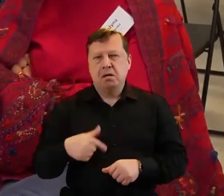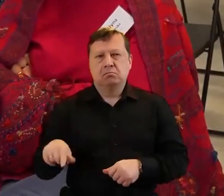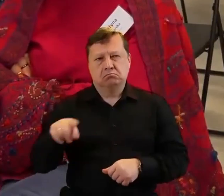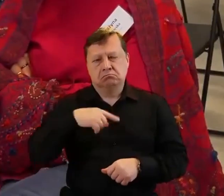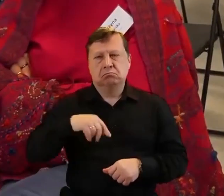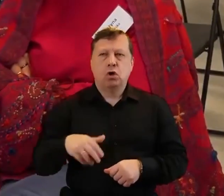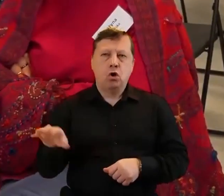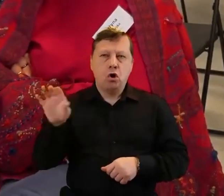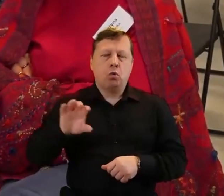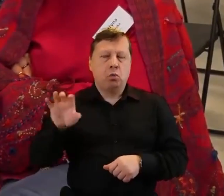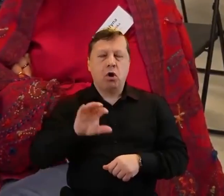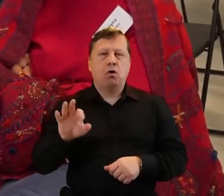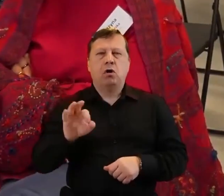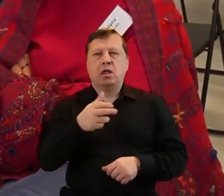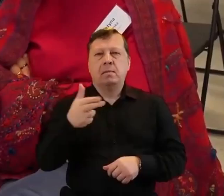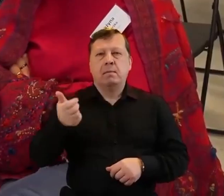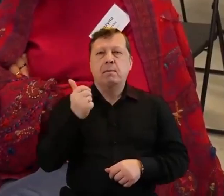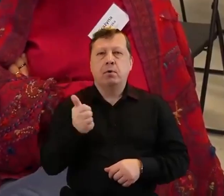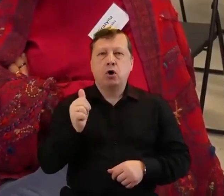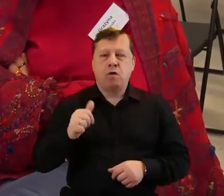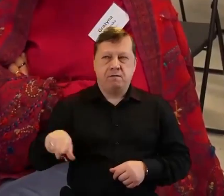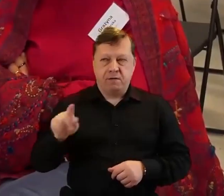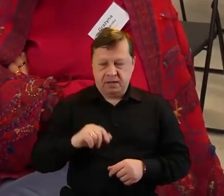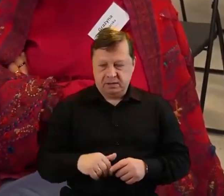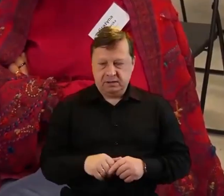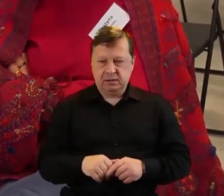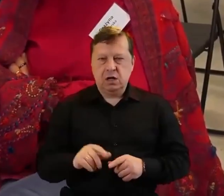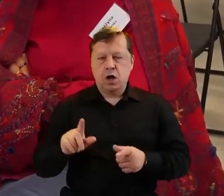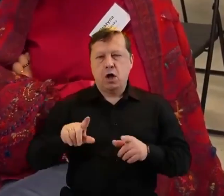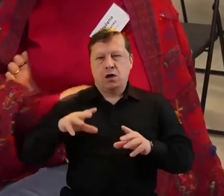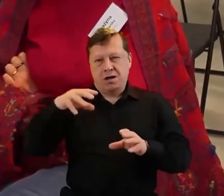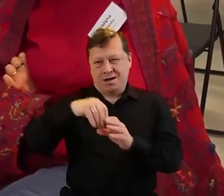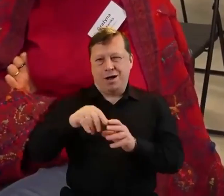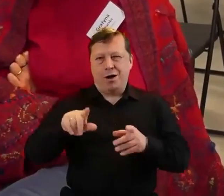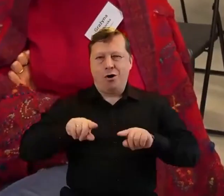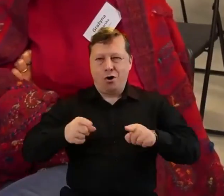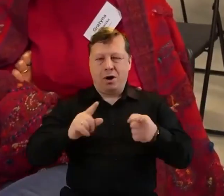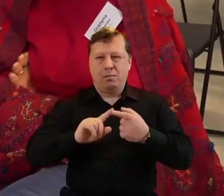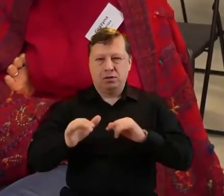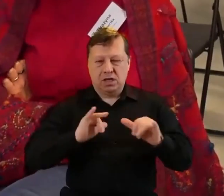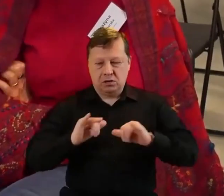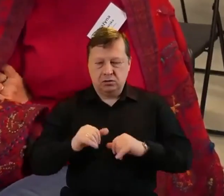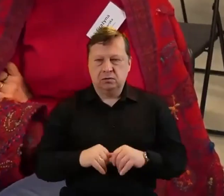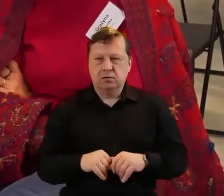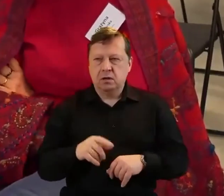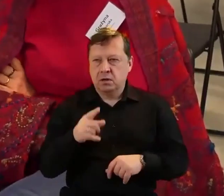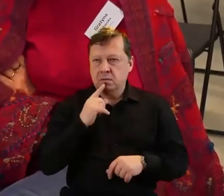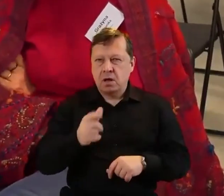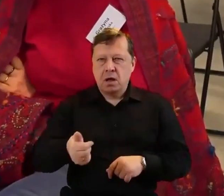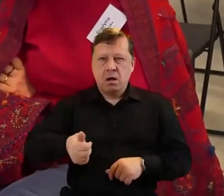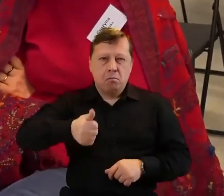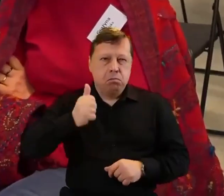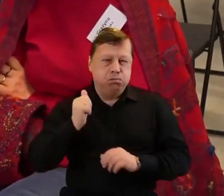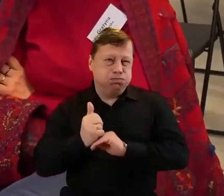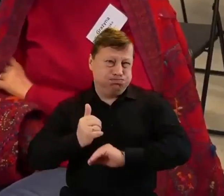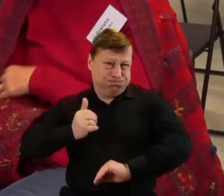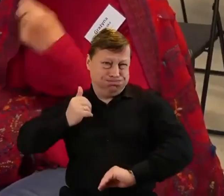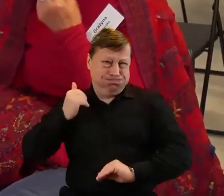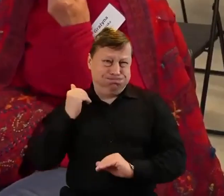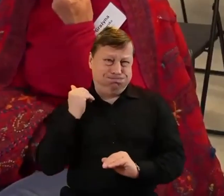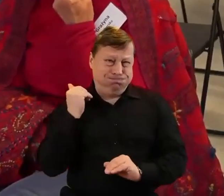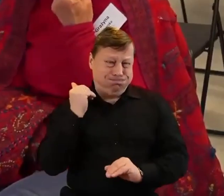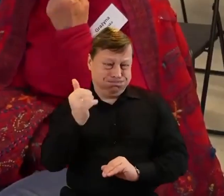ten profesjonalizm w organizacjach pozarządowych ostatnimi czasy jest aż tak profesjonalny, że